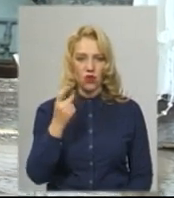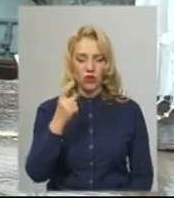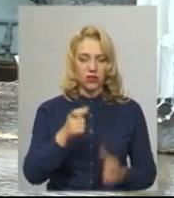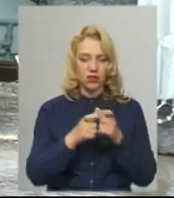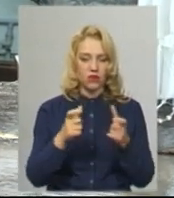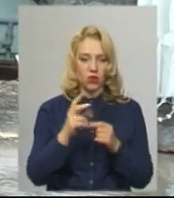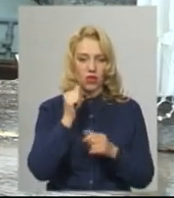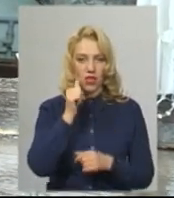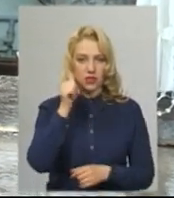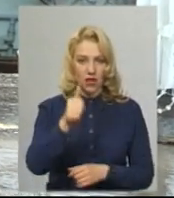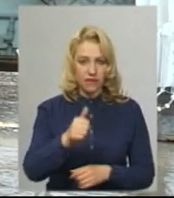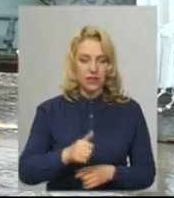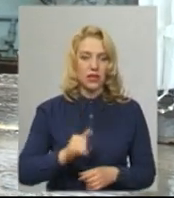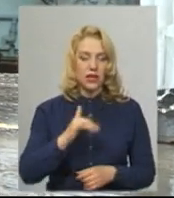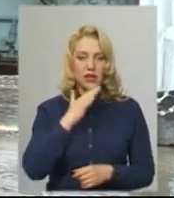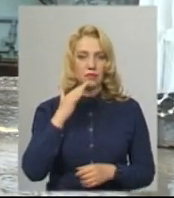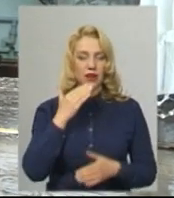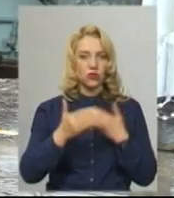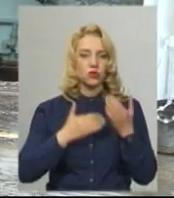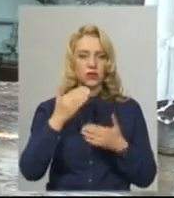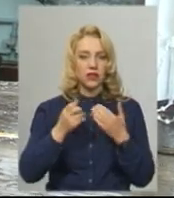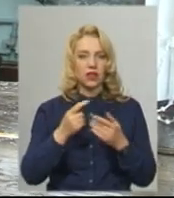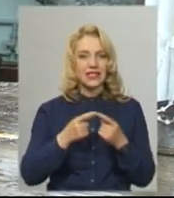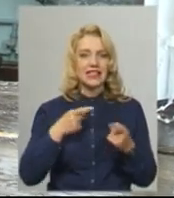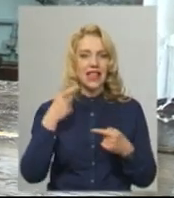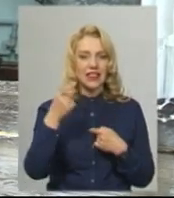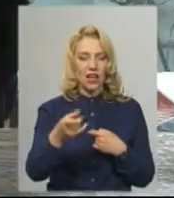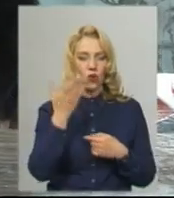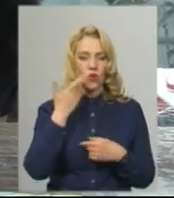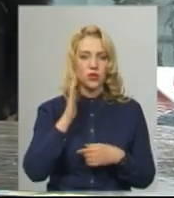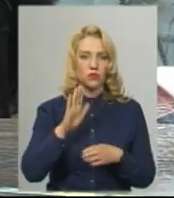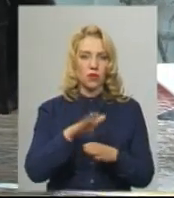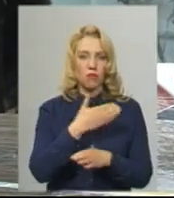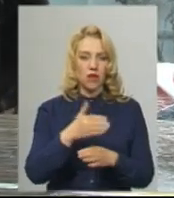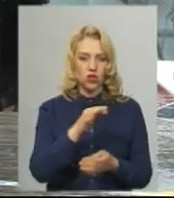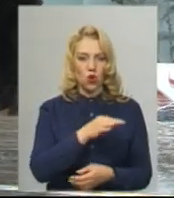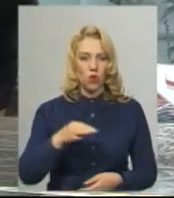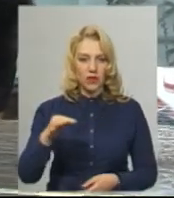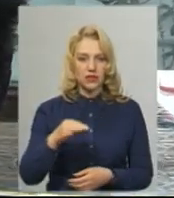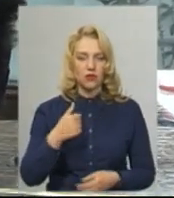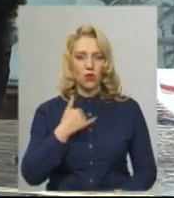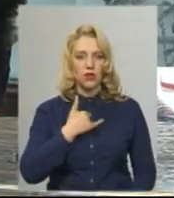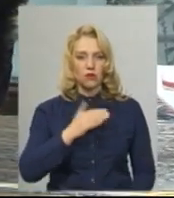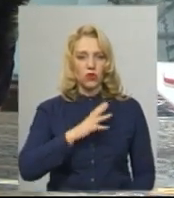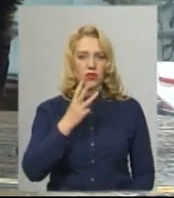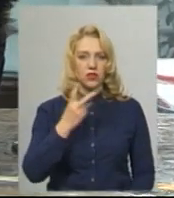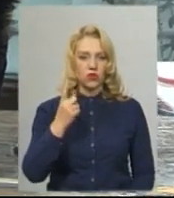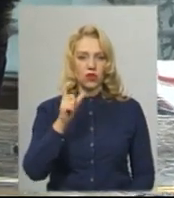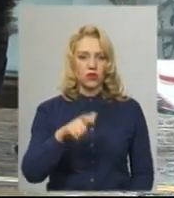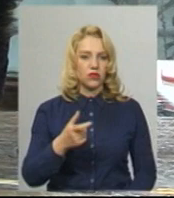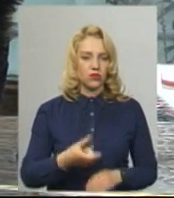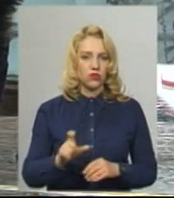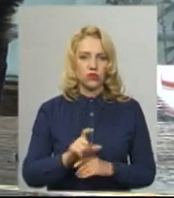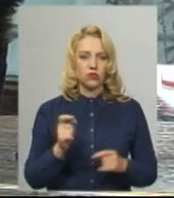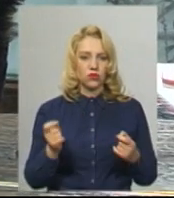і багато питають за дальні рейси, коли міжобласні пустять. У мене 31 пасажир був, дуже мало.